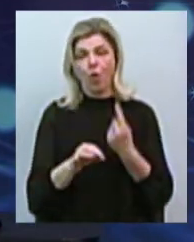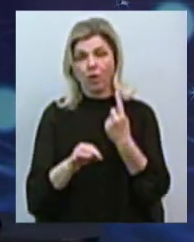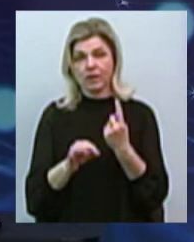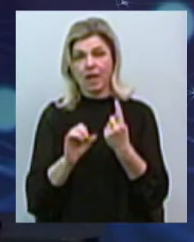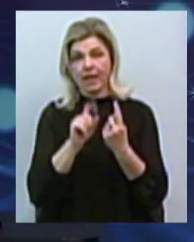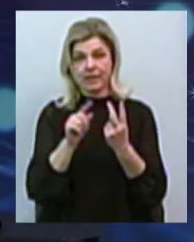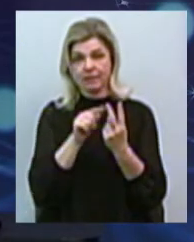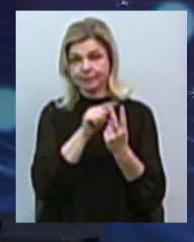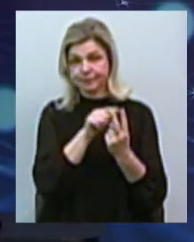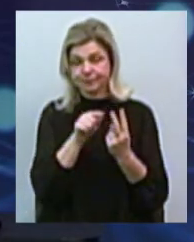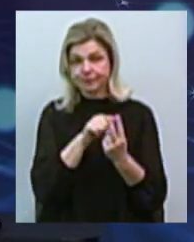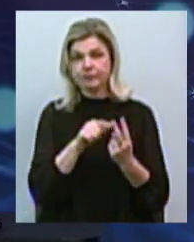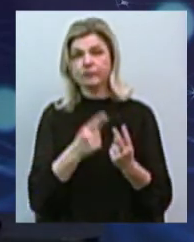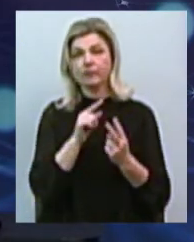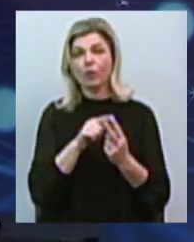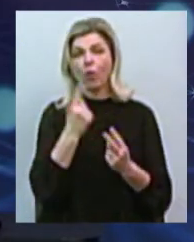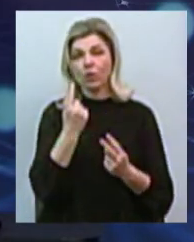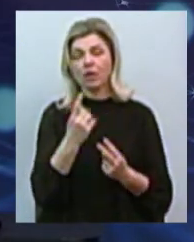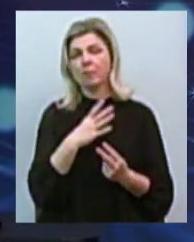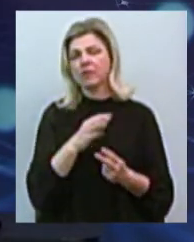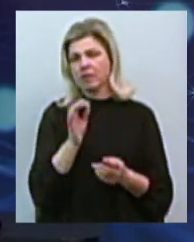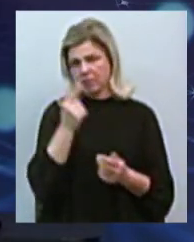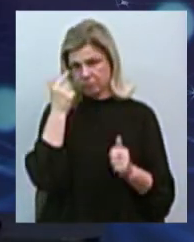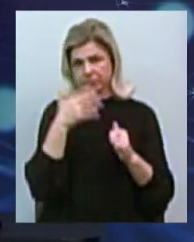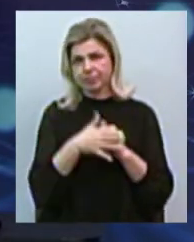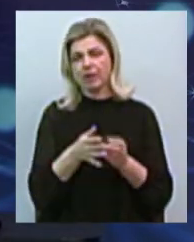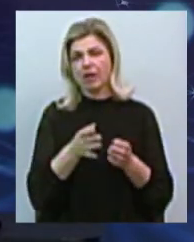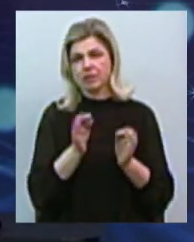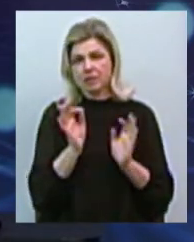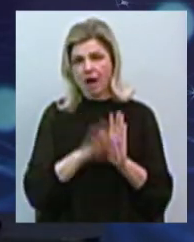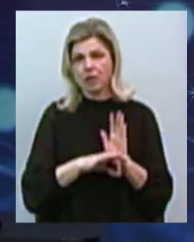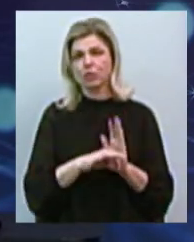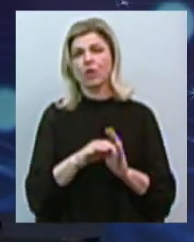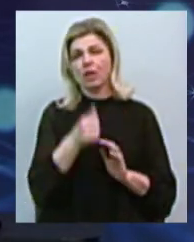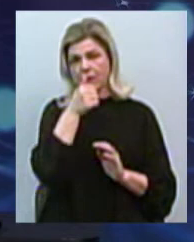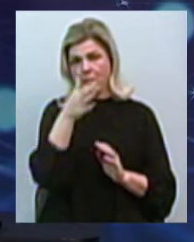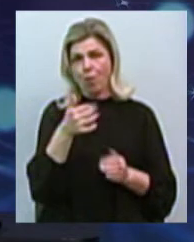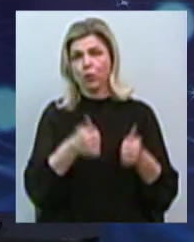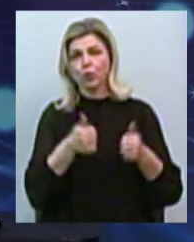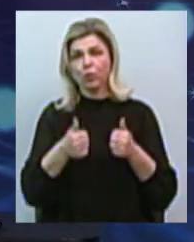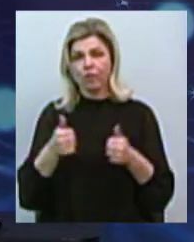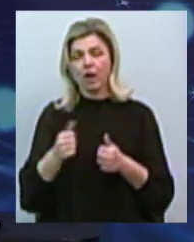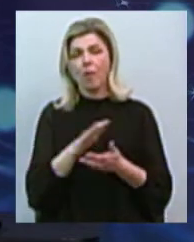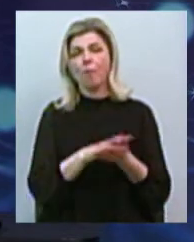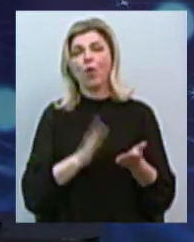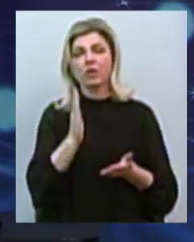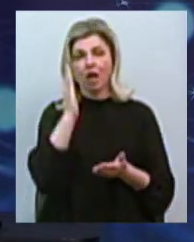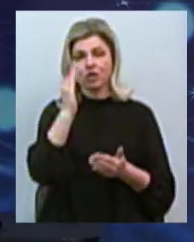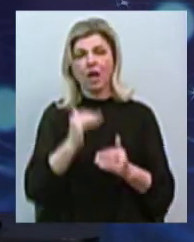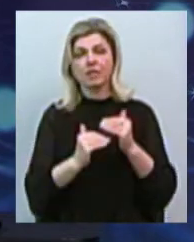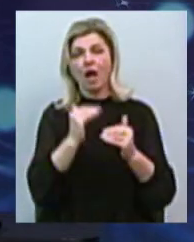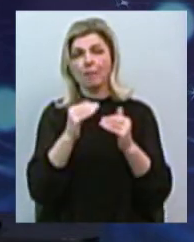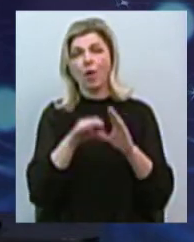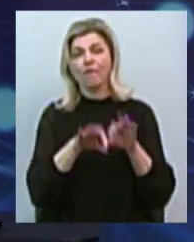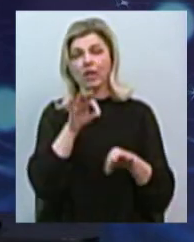очевидно одразу, що, ну, по основним критеріям, не зможе конкурувати в подальших етапах відбору.